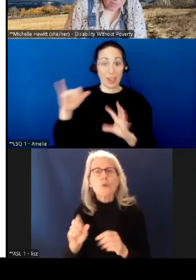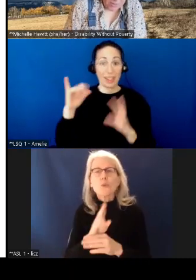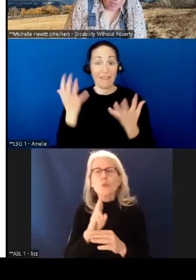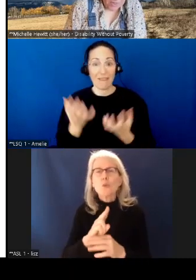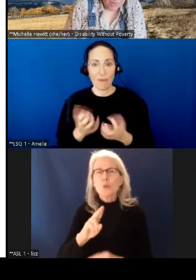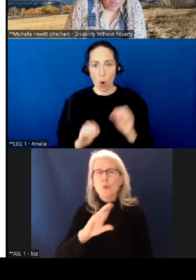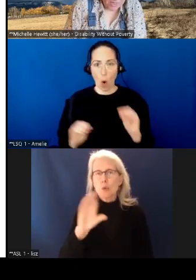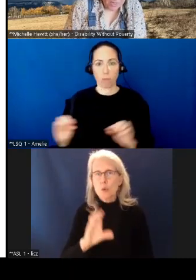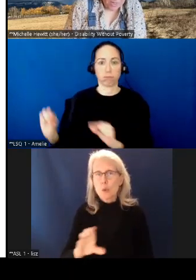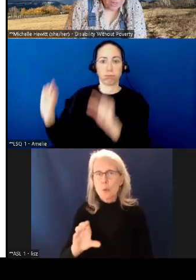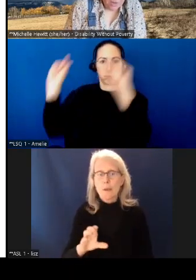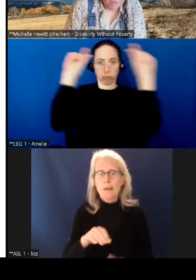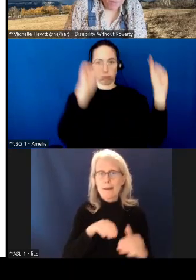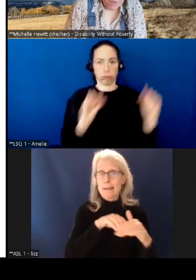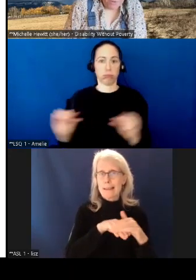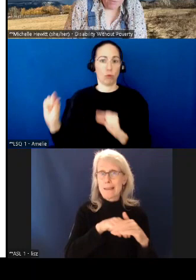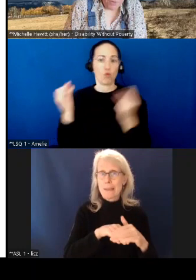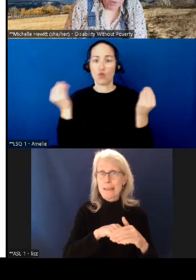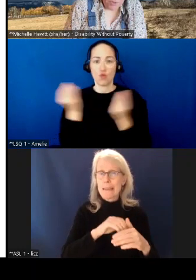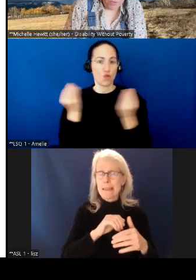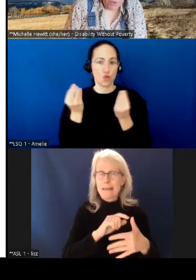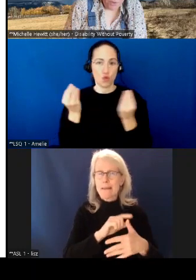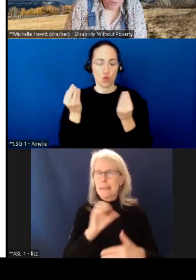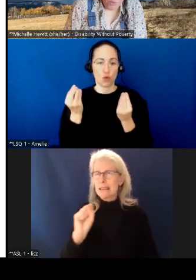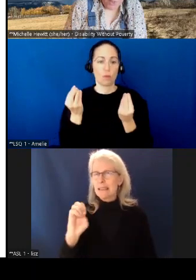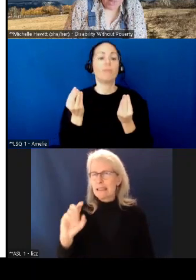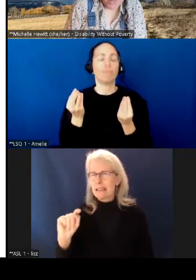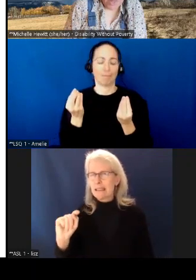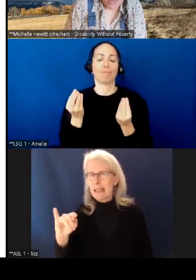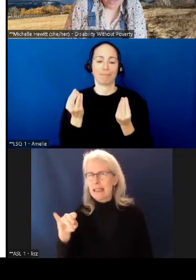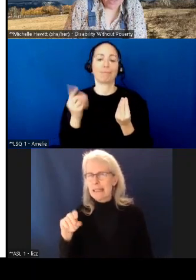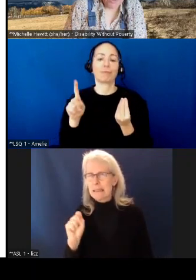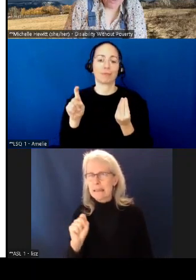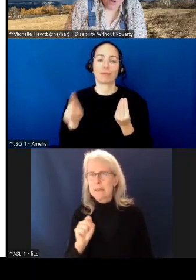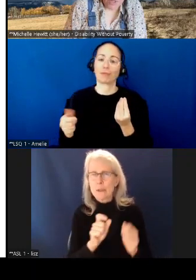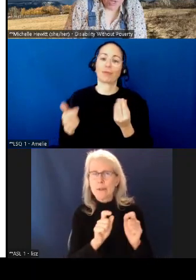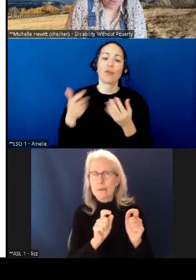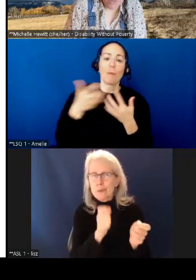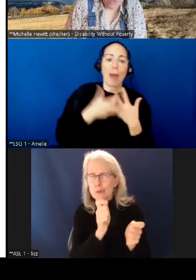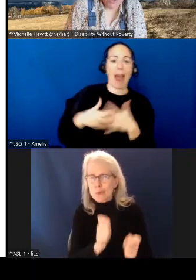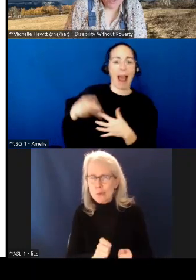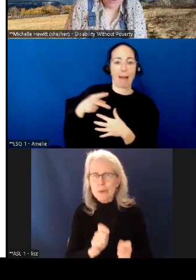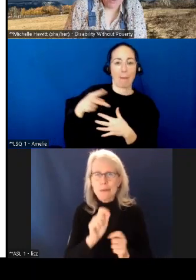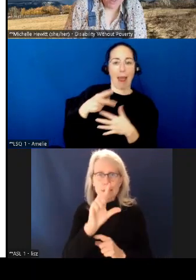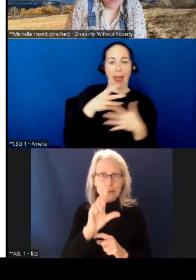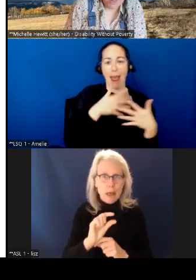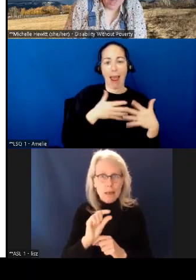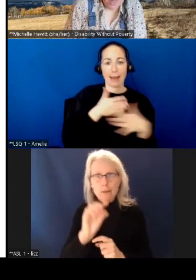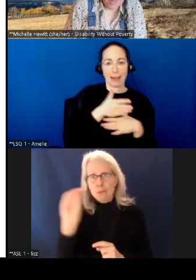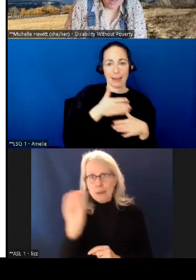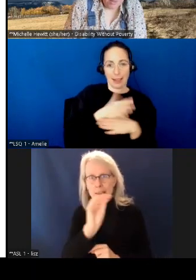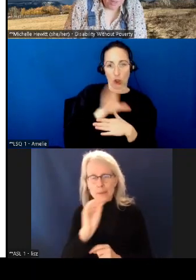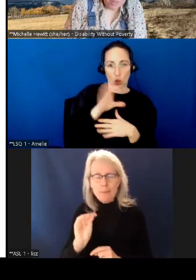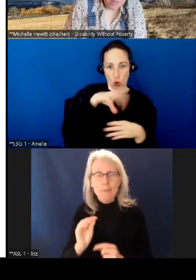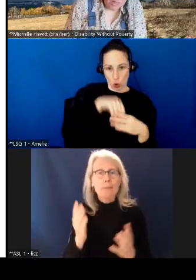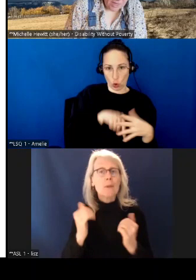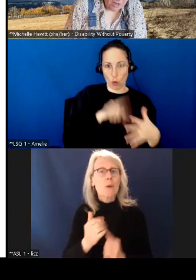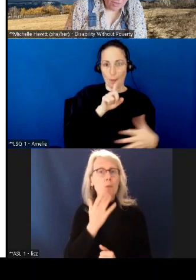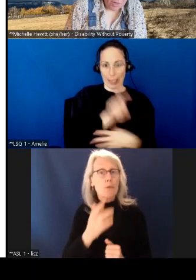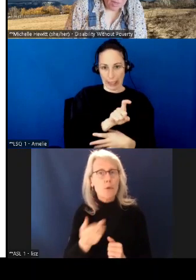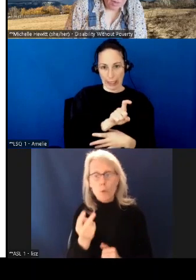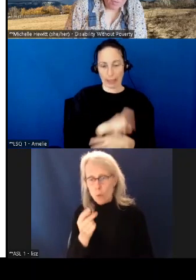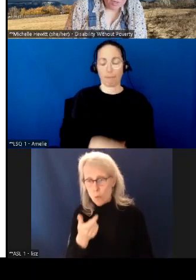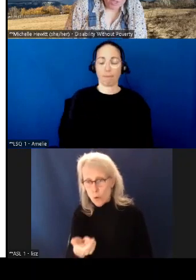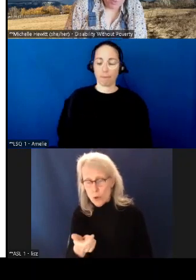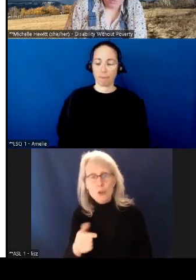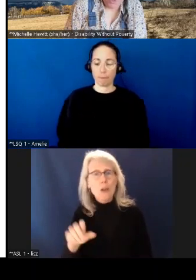l'emplacement de ces paramètres, vous allez devoir vous rendre à vos paramètres d'accessibilité Zoom. Pour ceux